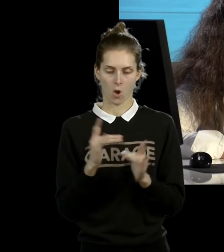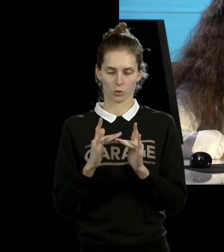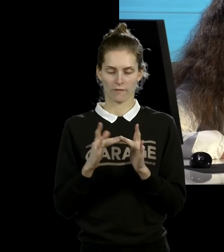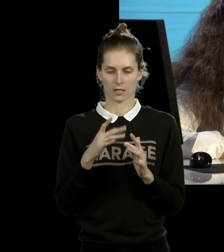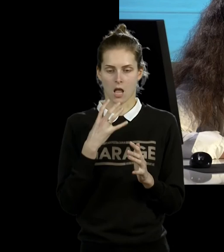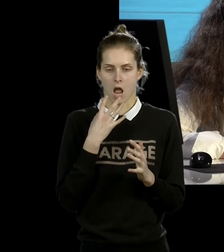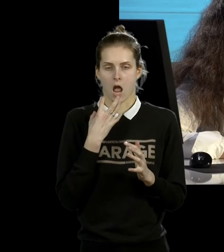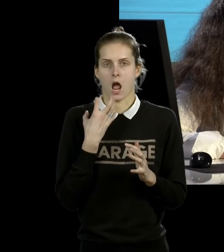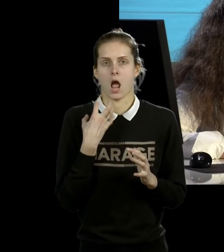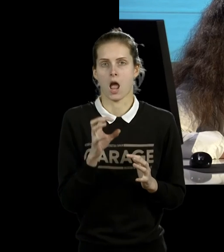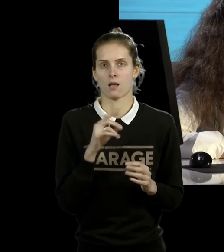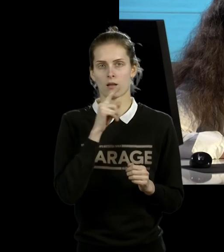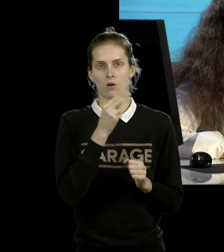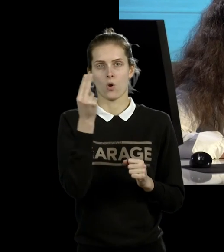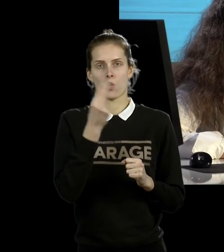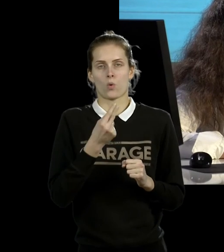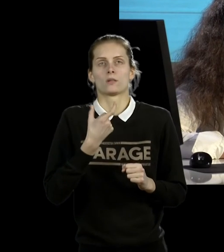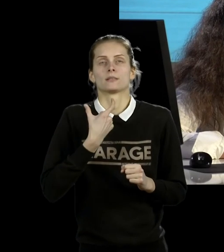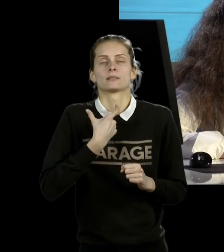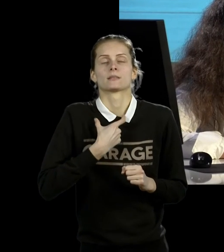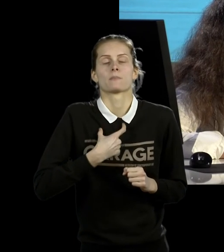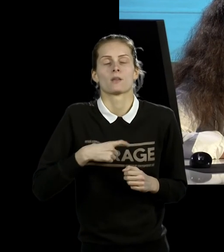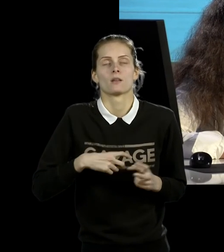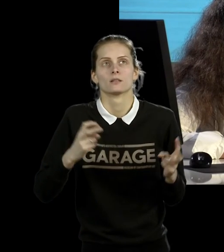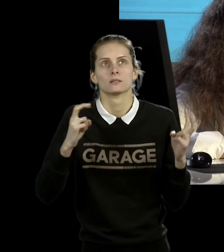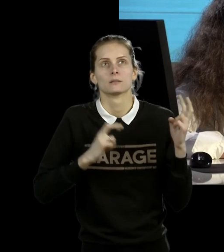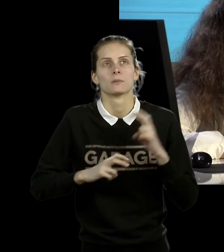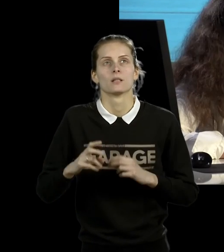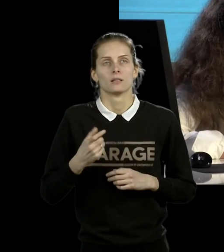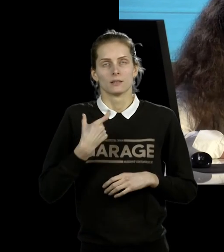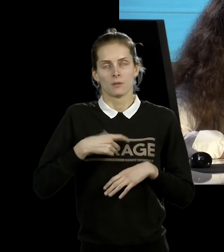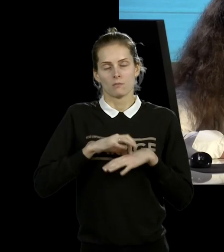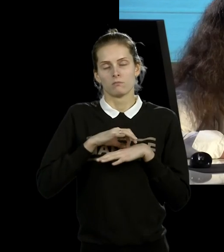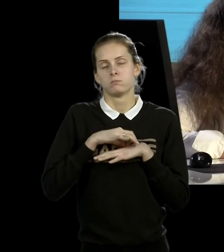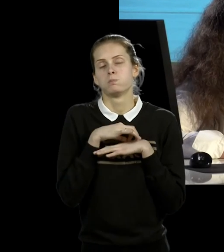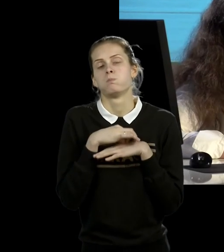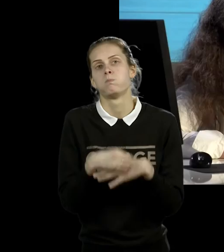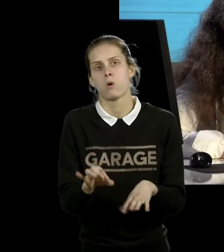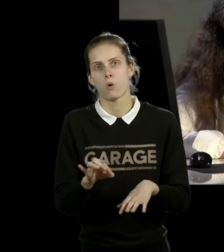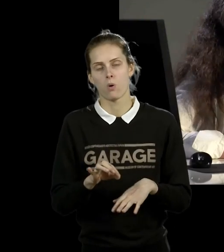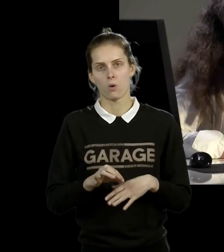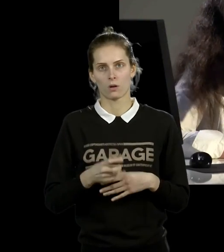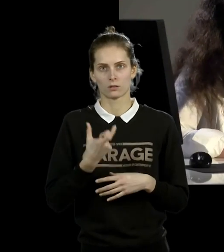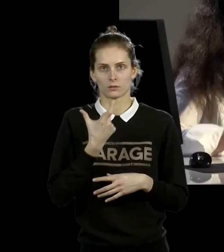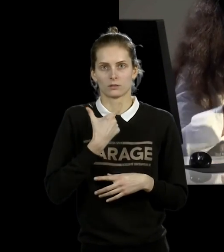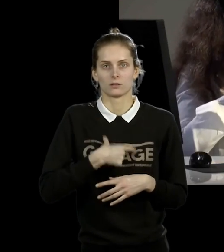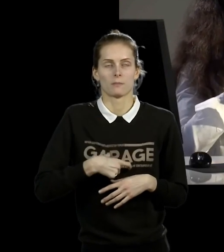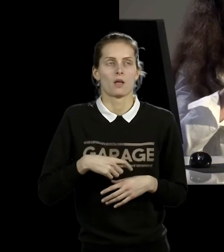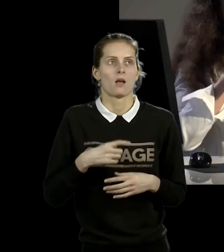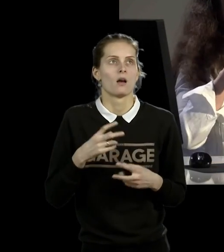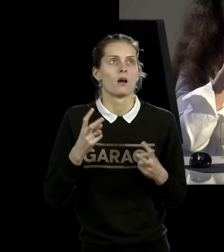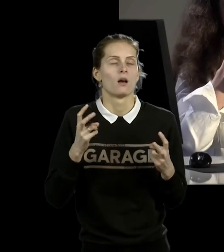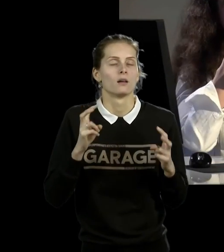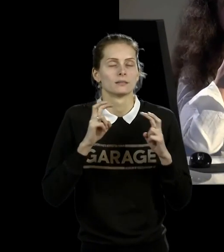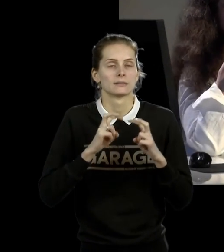исследовавшая собственное тело, насколько она способна страдать, и через это страдание, и боль, и мученичество, обретавшее свою идентичность.